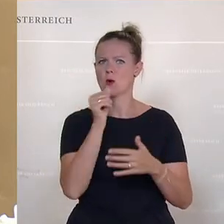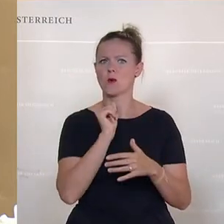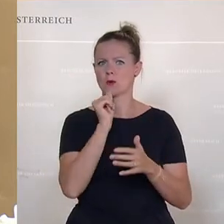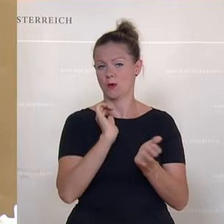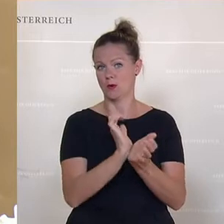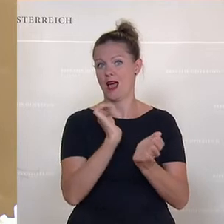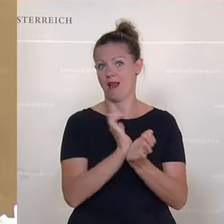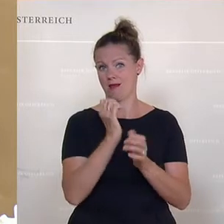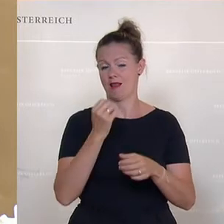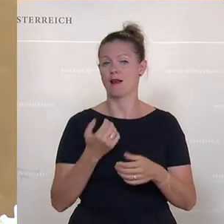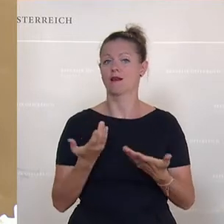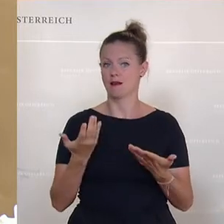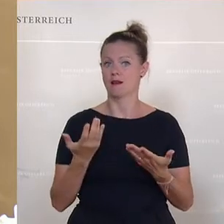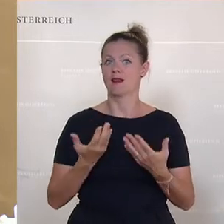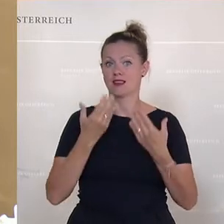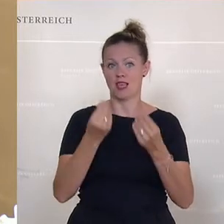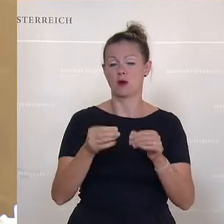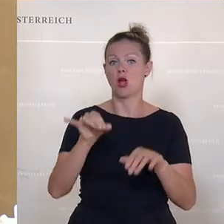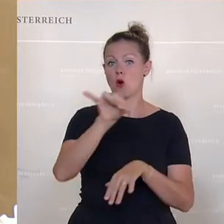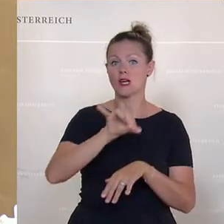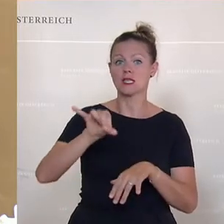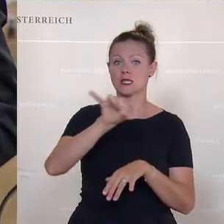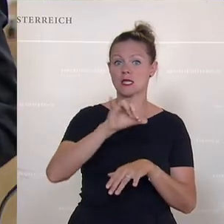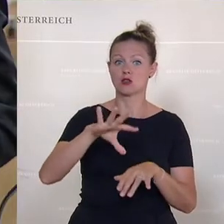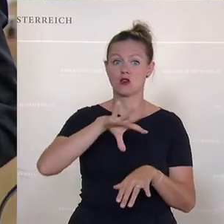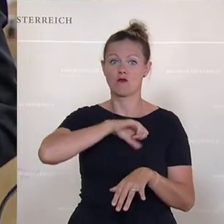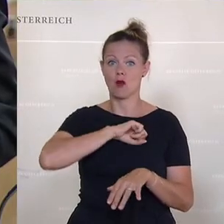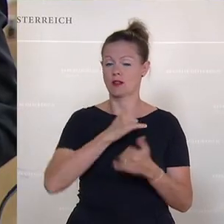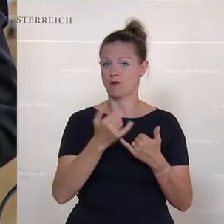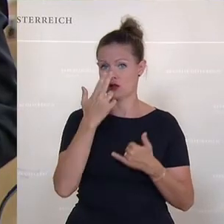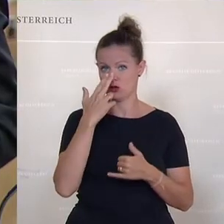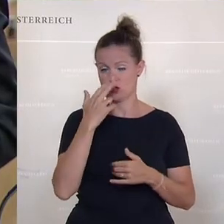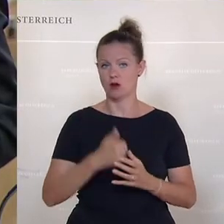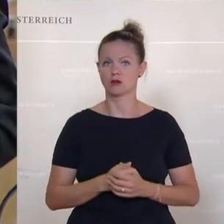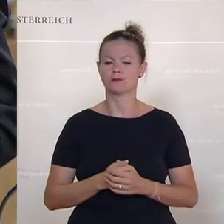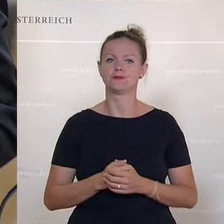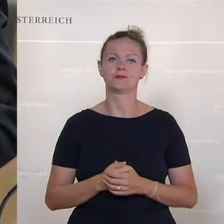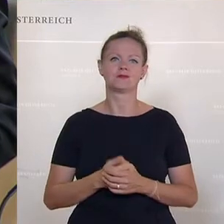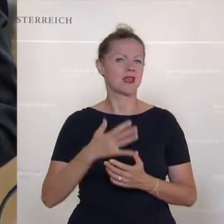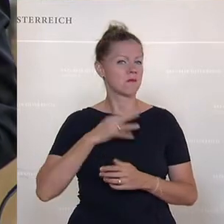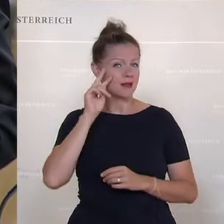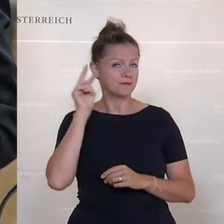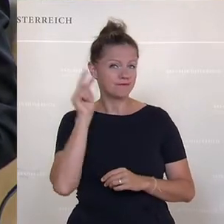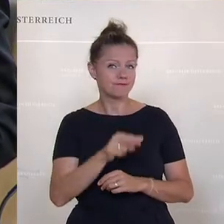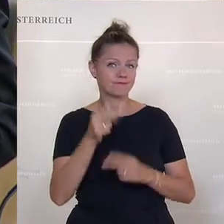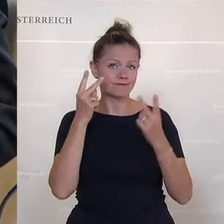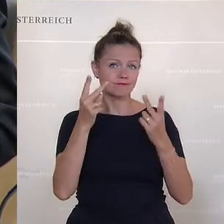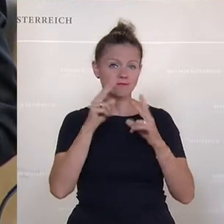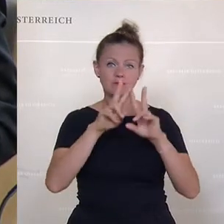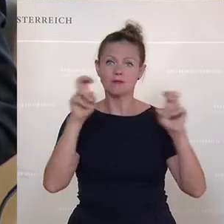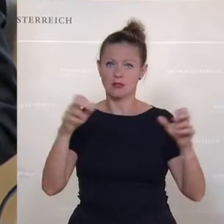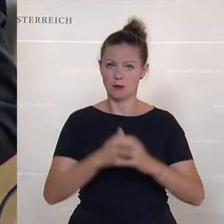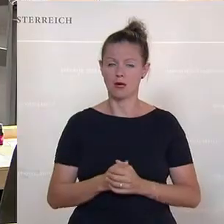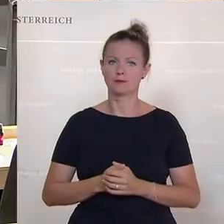und welchen Zinsvorteil sie daraus lukrieren. Und das ist schon aus meiner Sicht eine wesentliche Frage dabei.